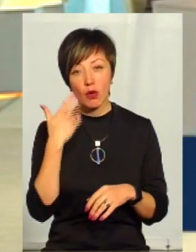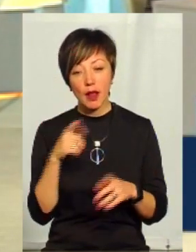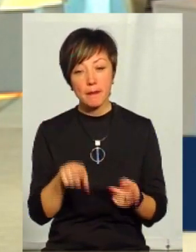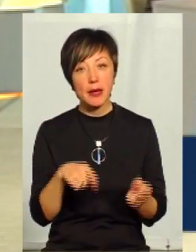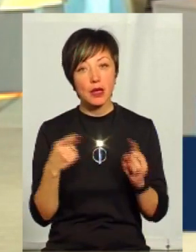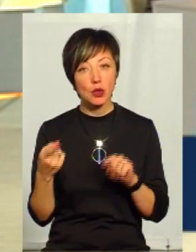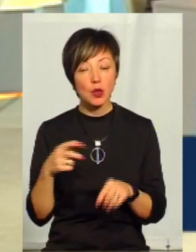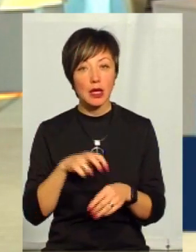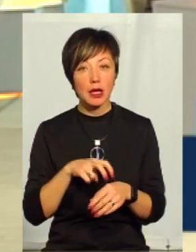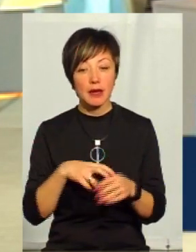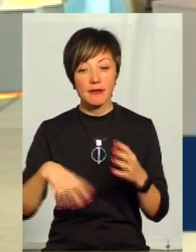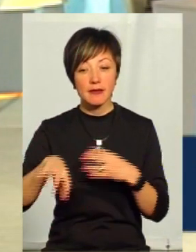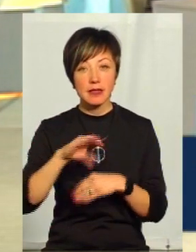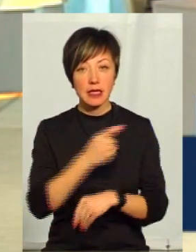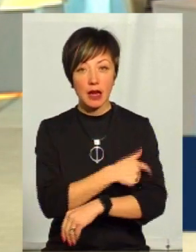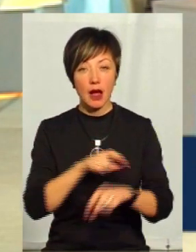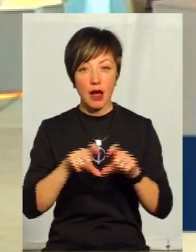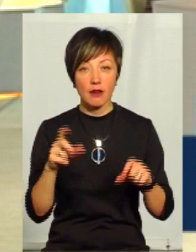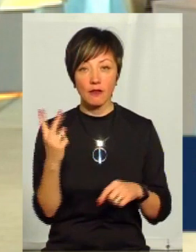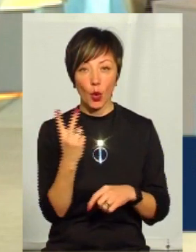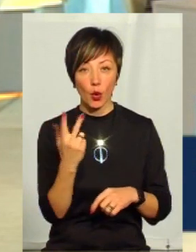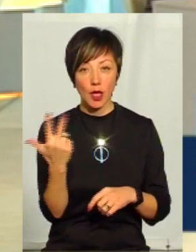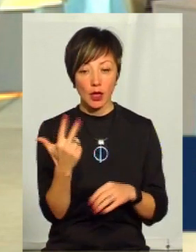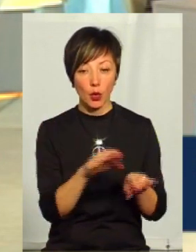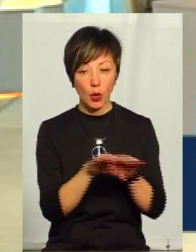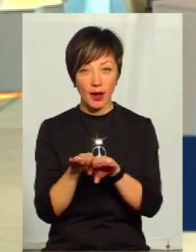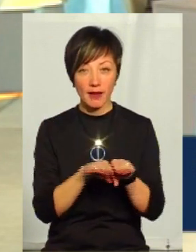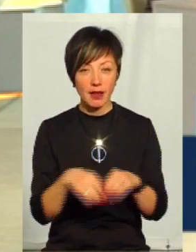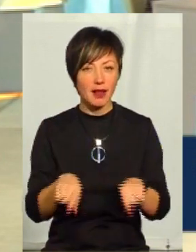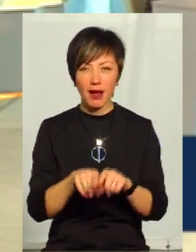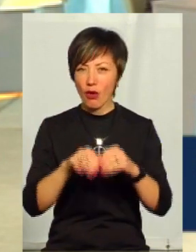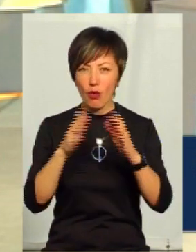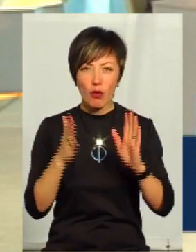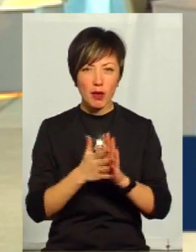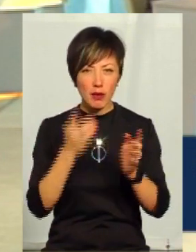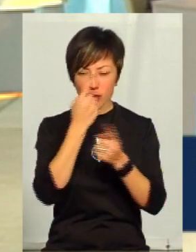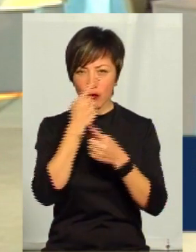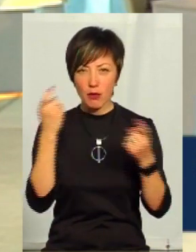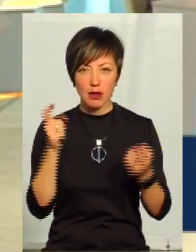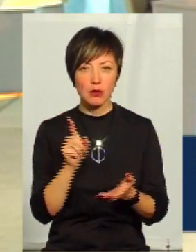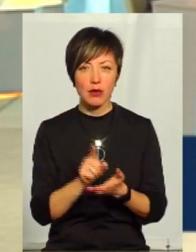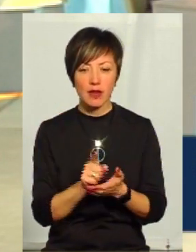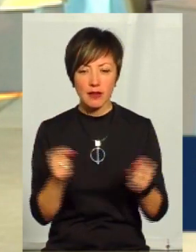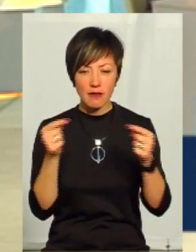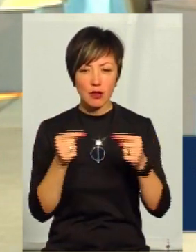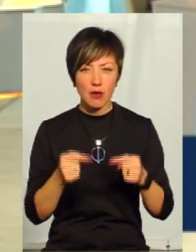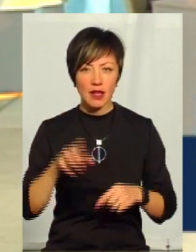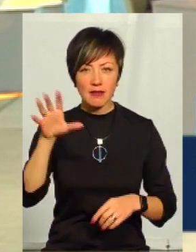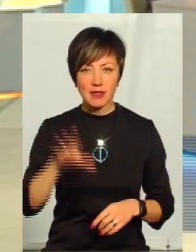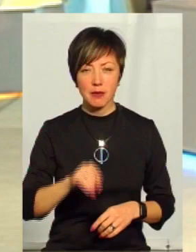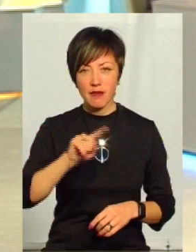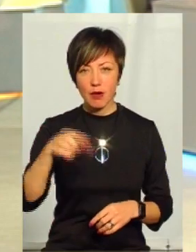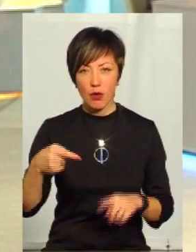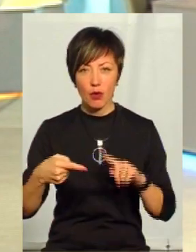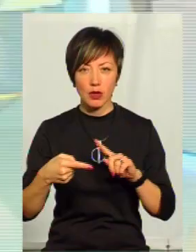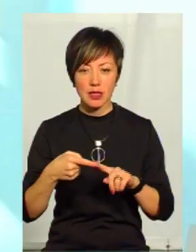перейдуть всі лікарні, вторинно-третинного рівня, це такий об'єм інформації, який повинен відповідати всім вимогам.